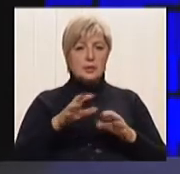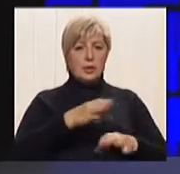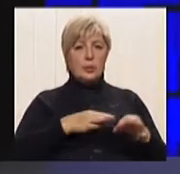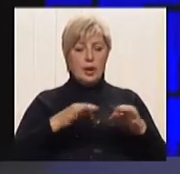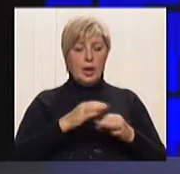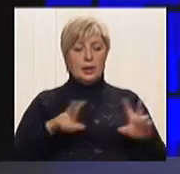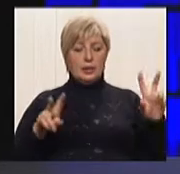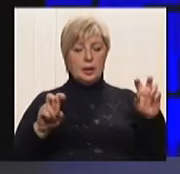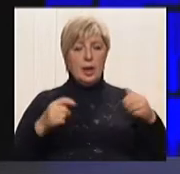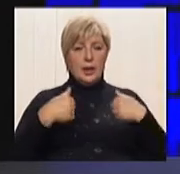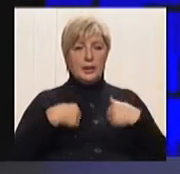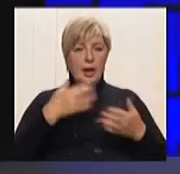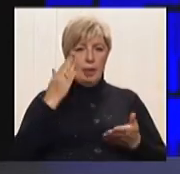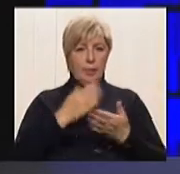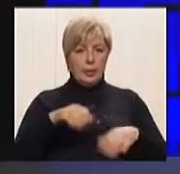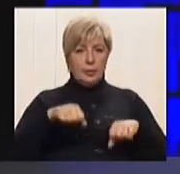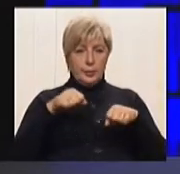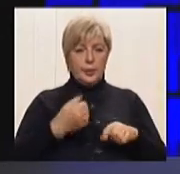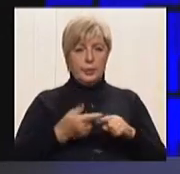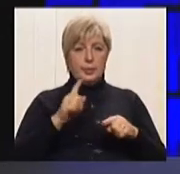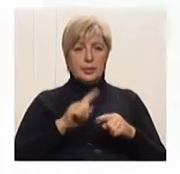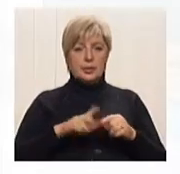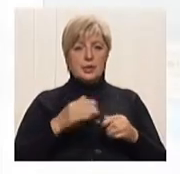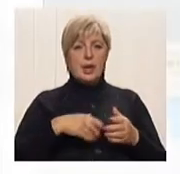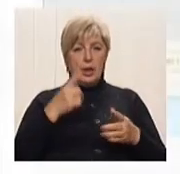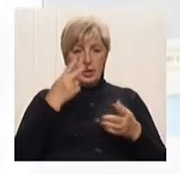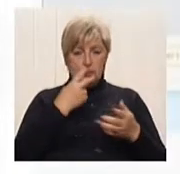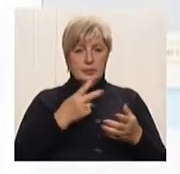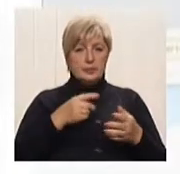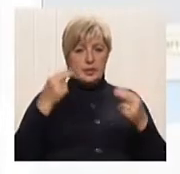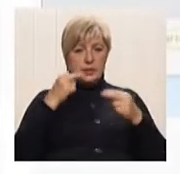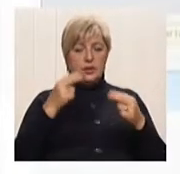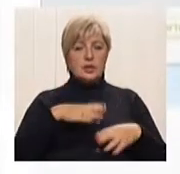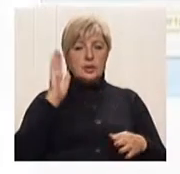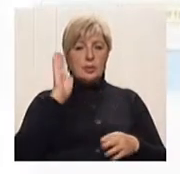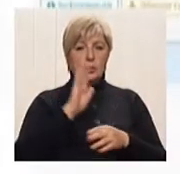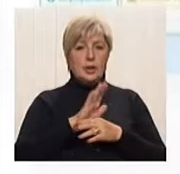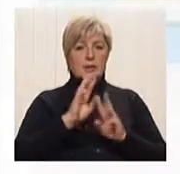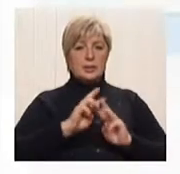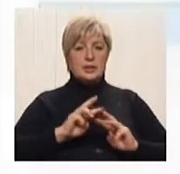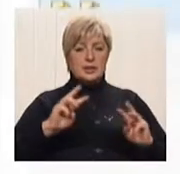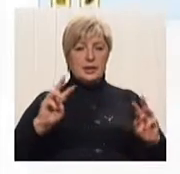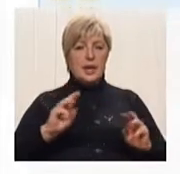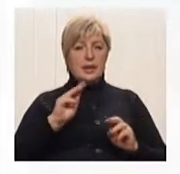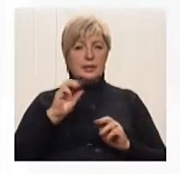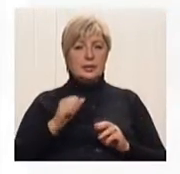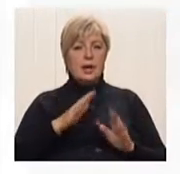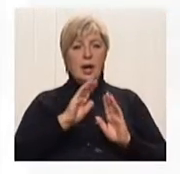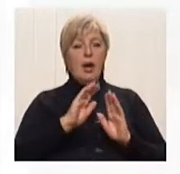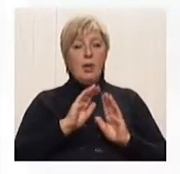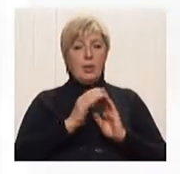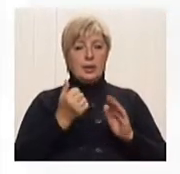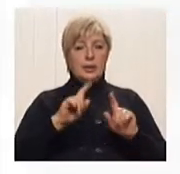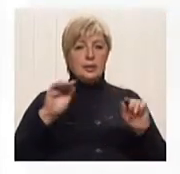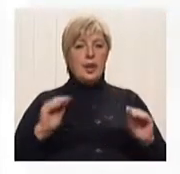право». Про це засвідчує указ президента України від 14 листопада 2017 року, покликаного